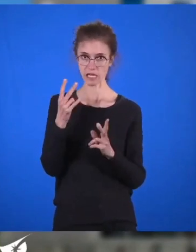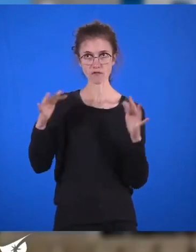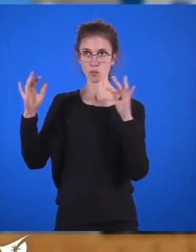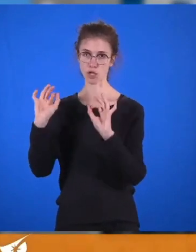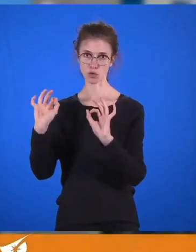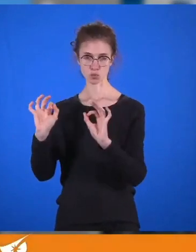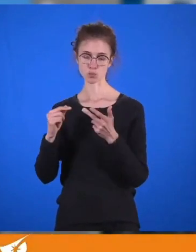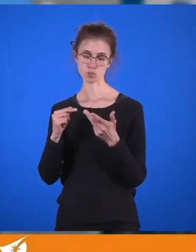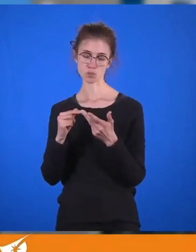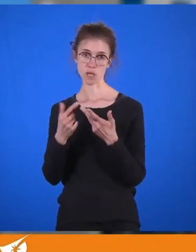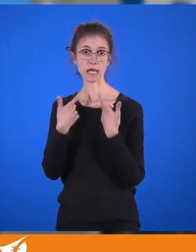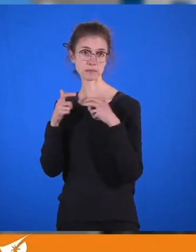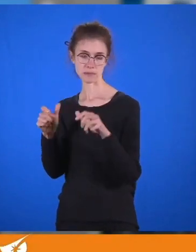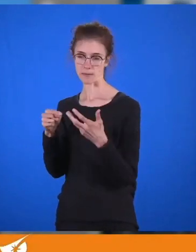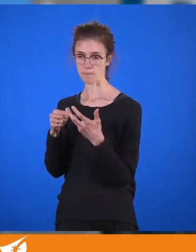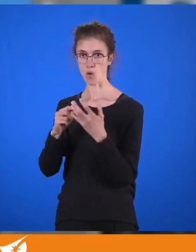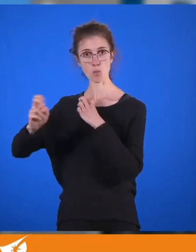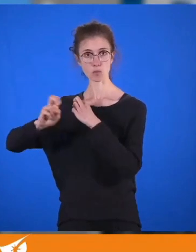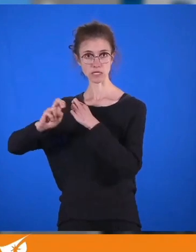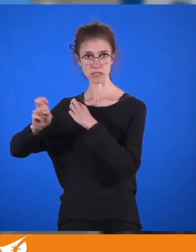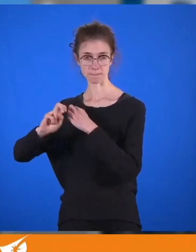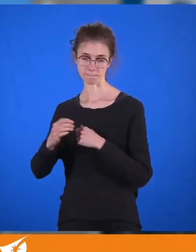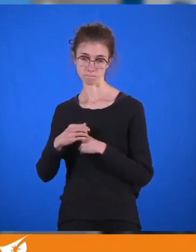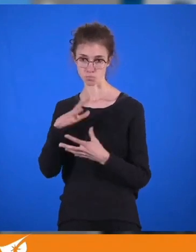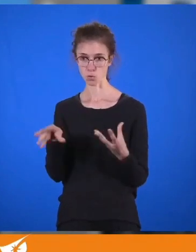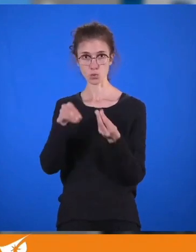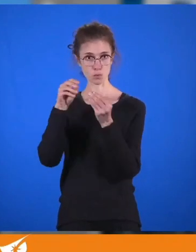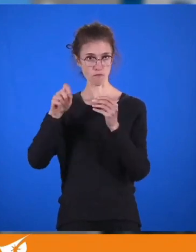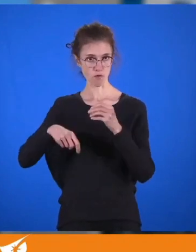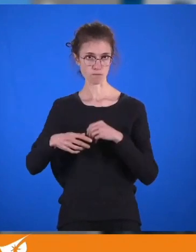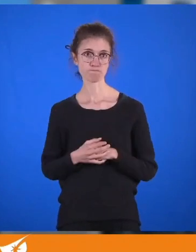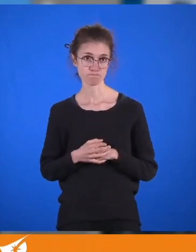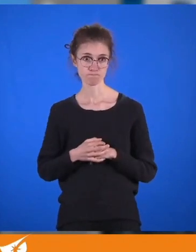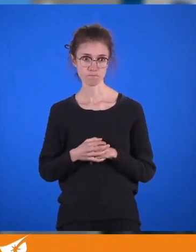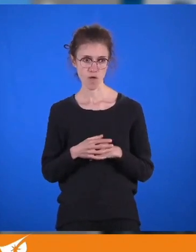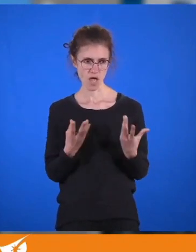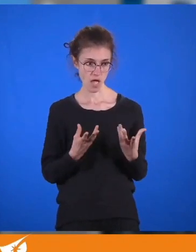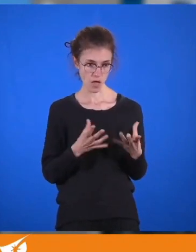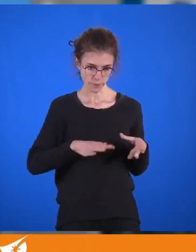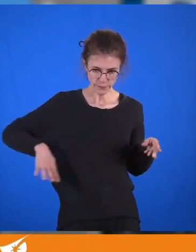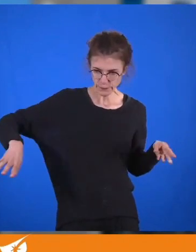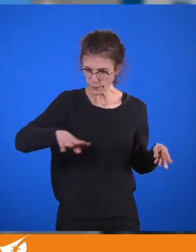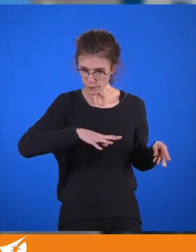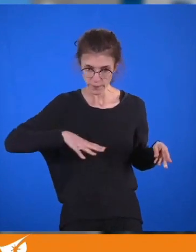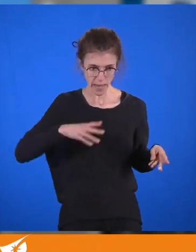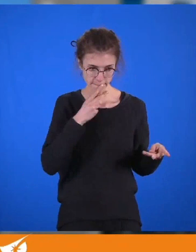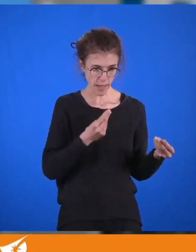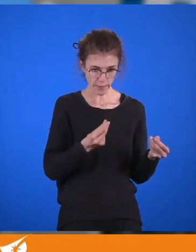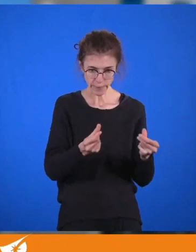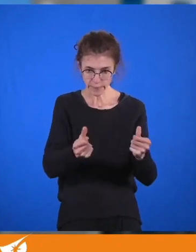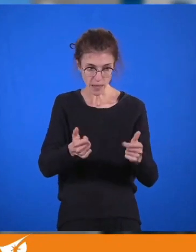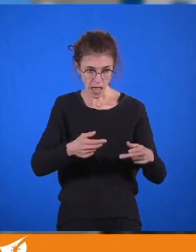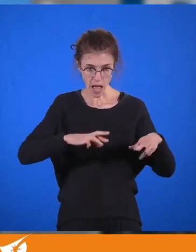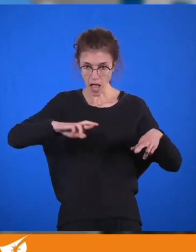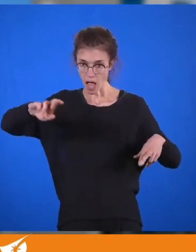accessibilité et mobilité. La rareté du foncier, la législation, comme les étapes à respecter